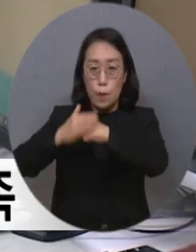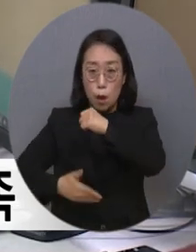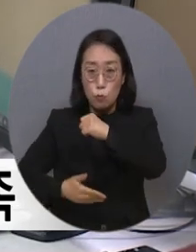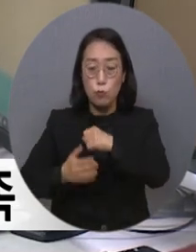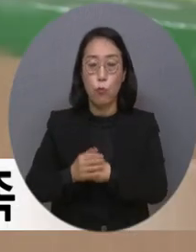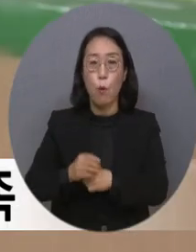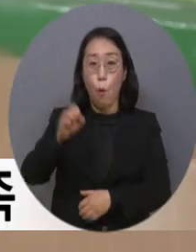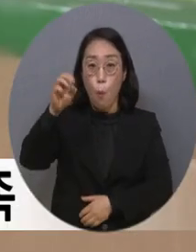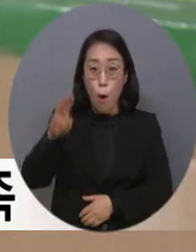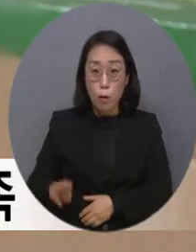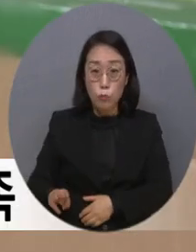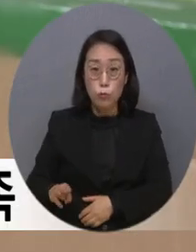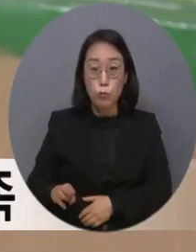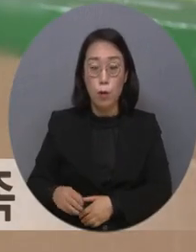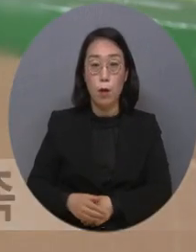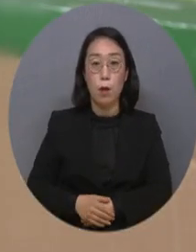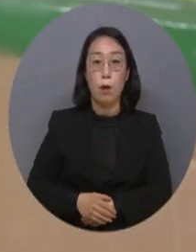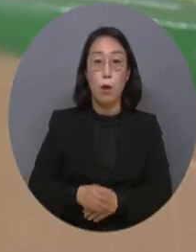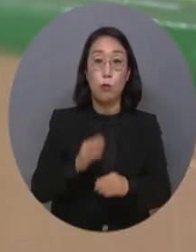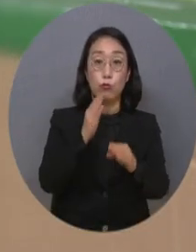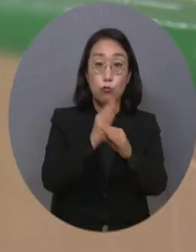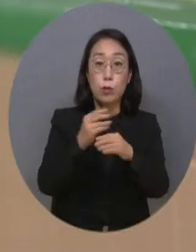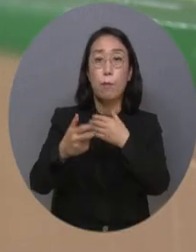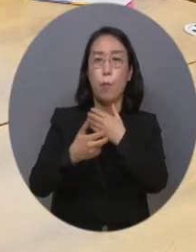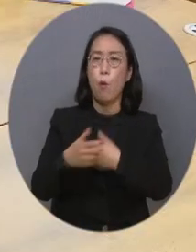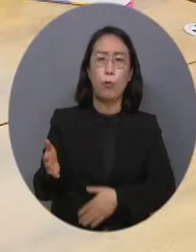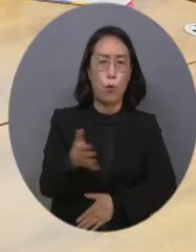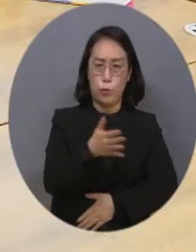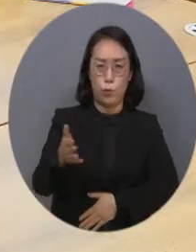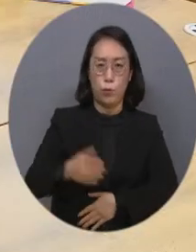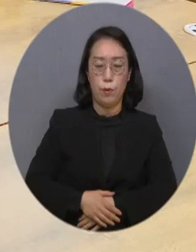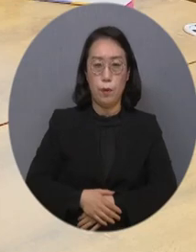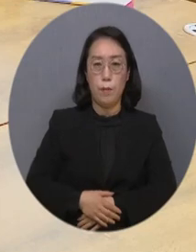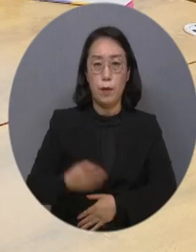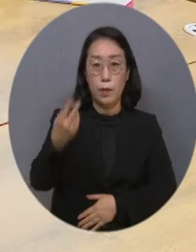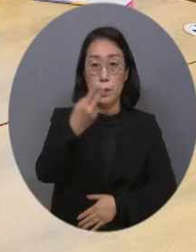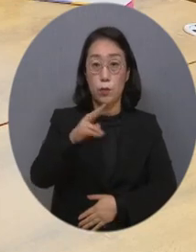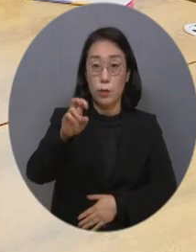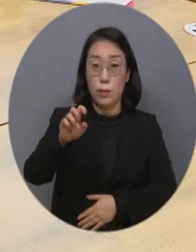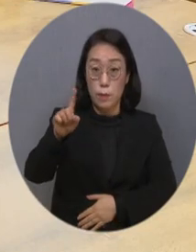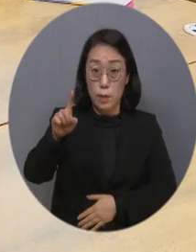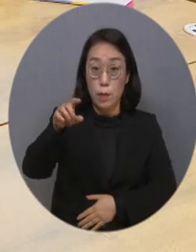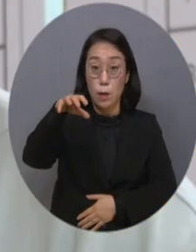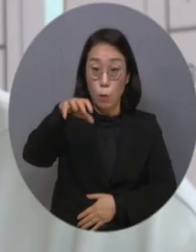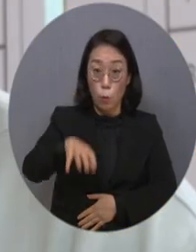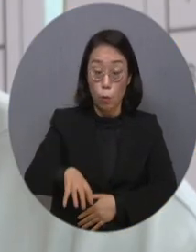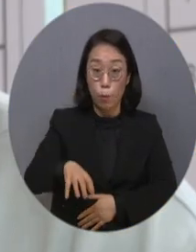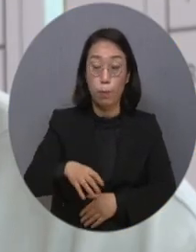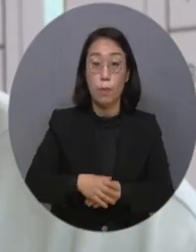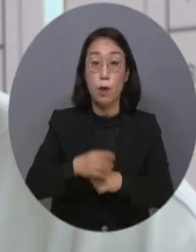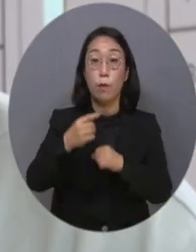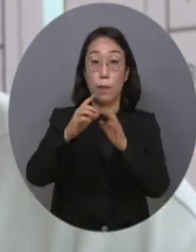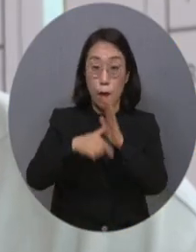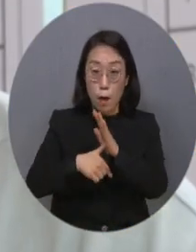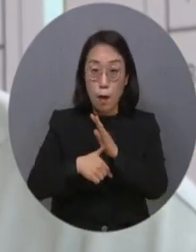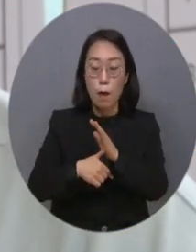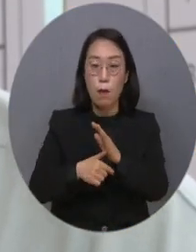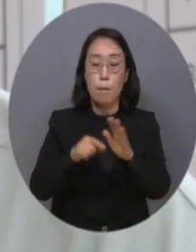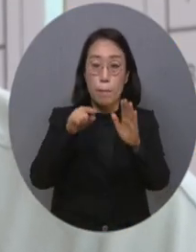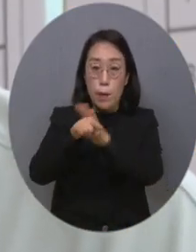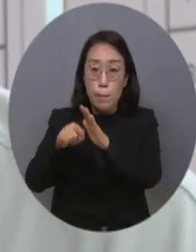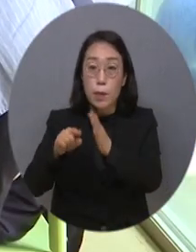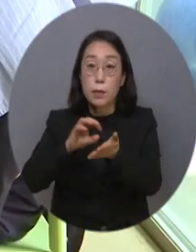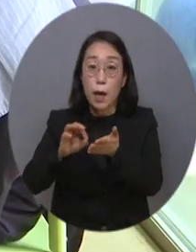거점병원이 없는 상황입니다. 이로 인해 지난 2021년 거점병원을 이용한 발달장애인 중 32